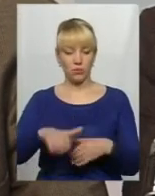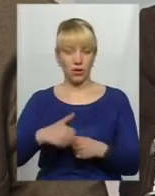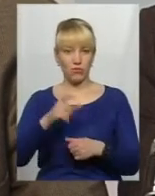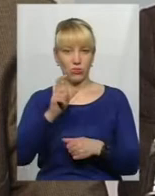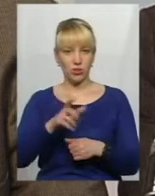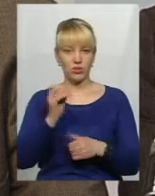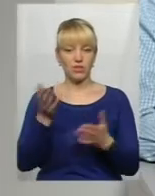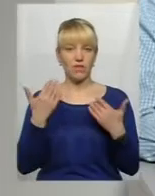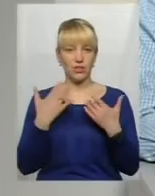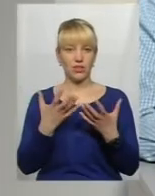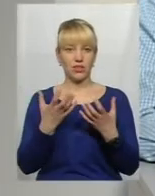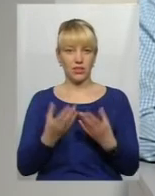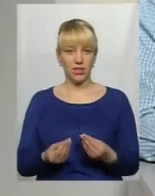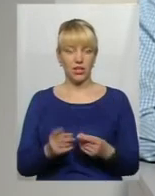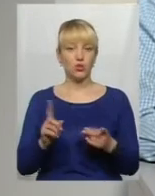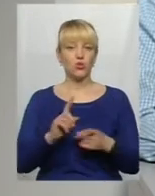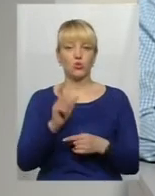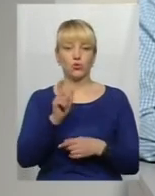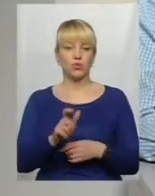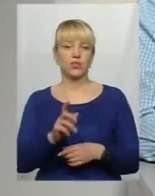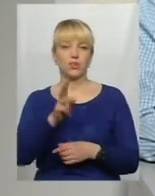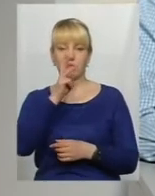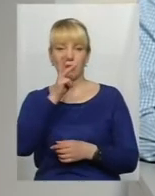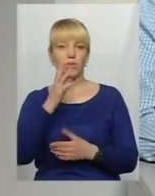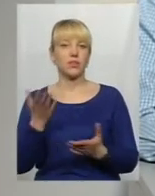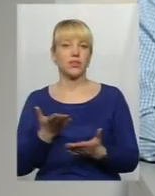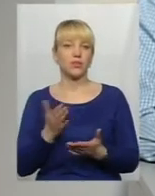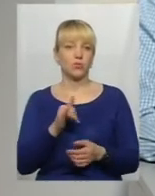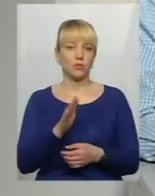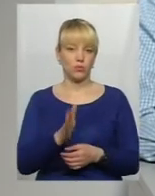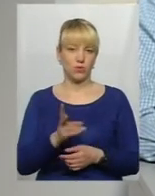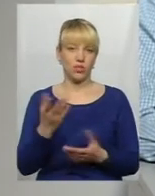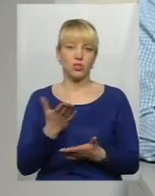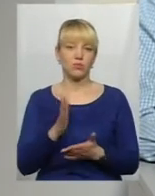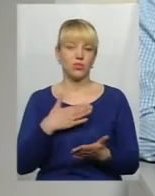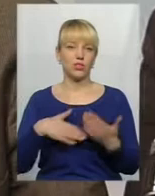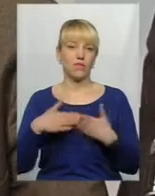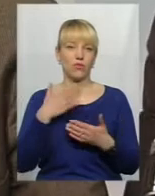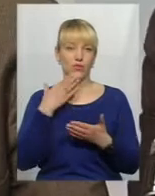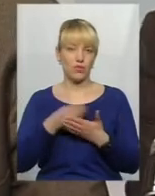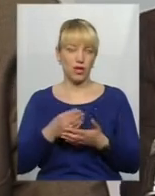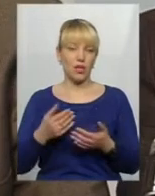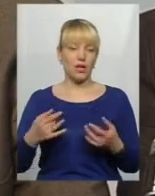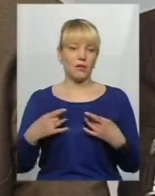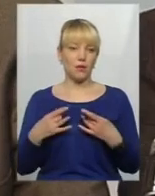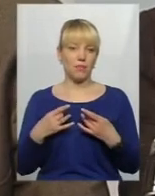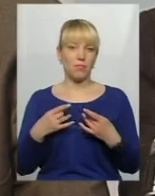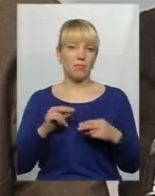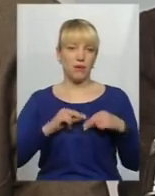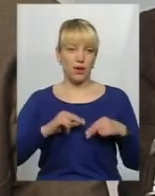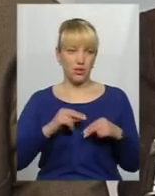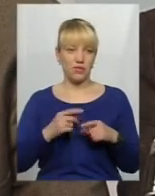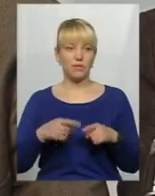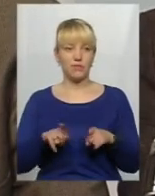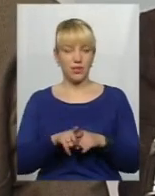ще і вихідні дні, то чим ж вона тоді буде задоволена від своєї праці? Тому такий є момент